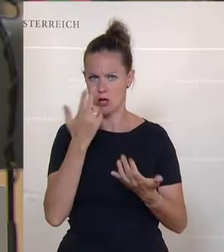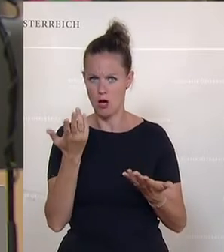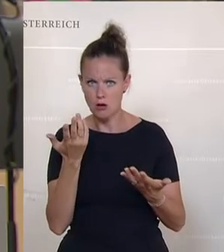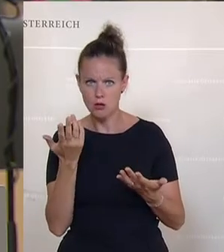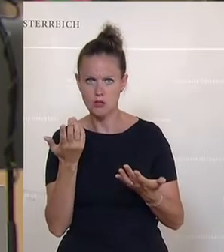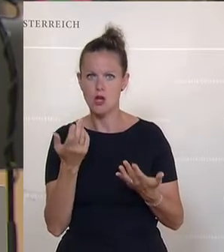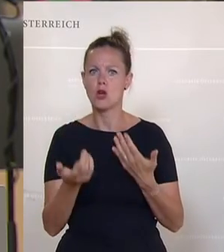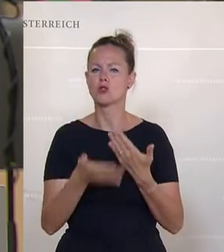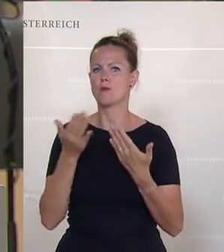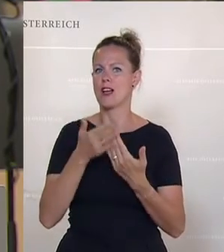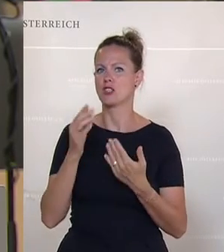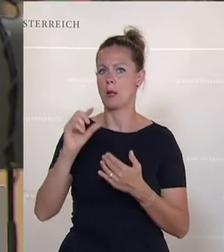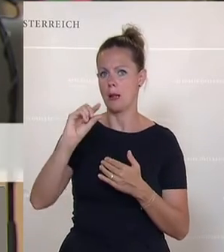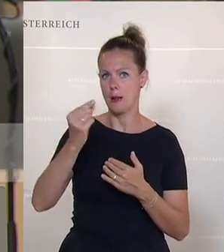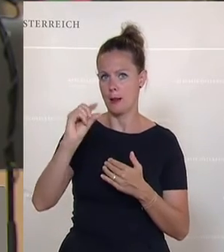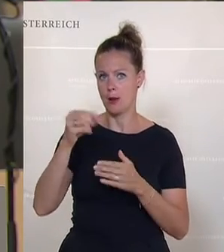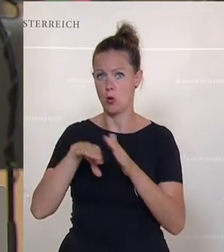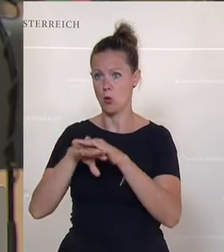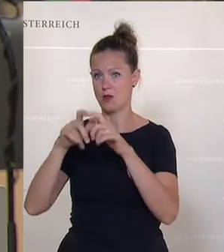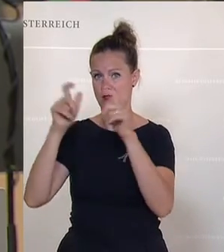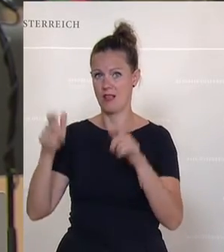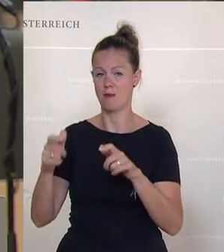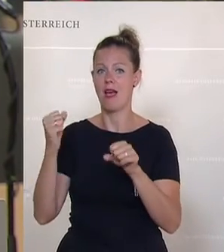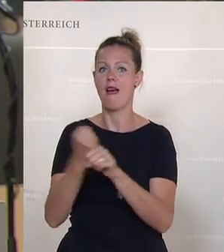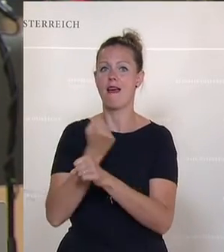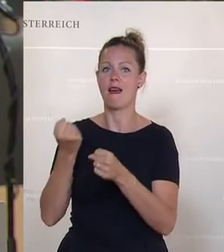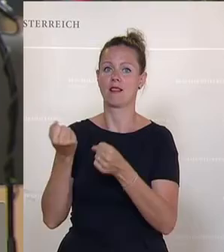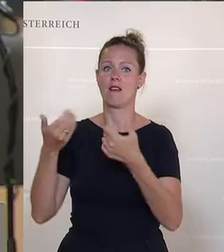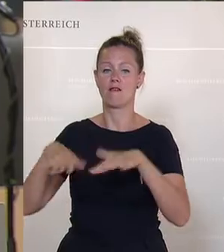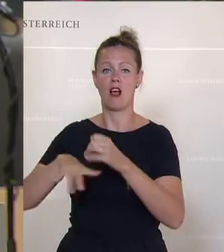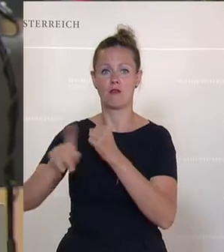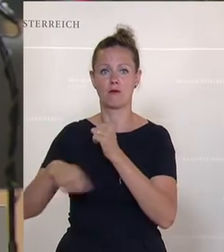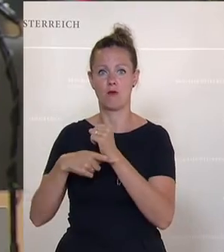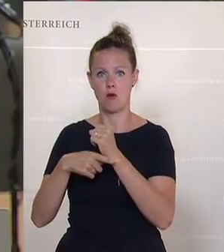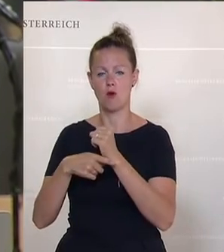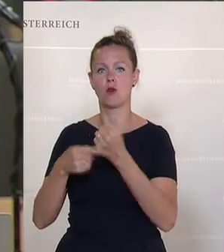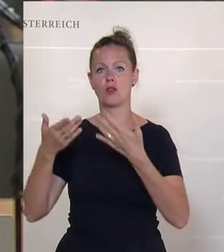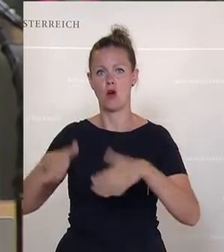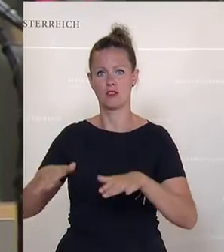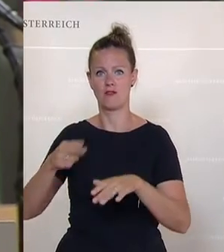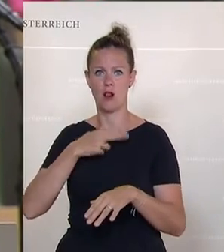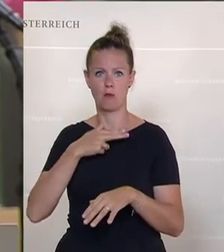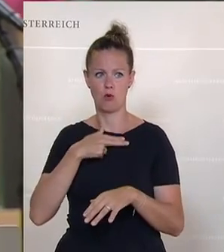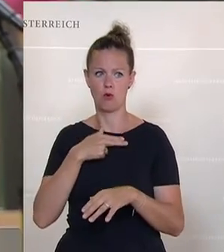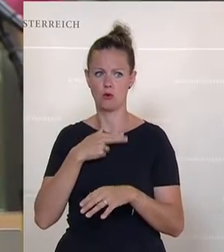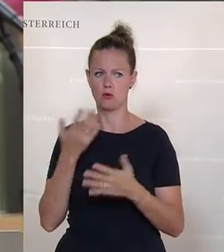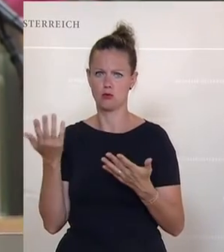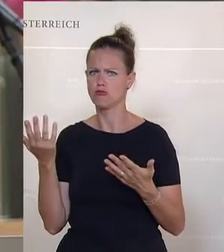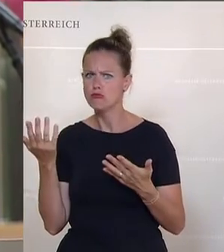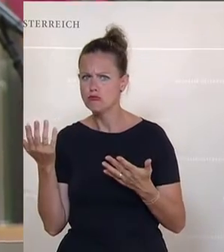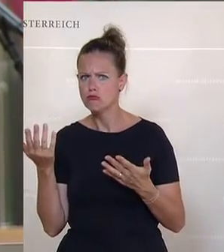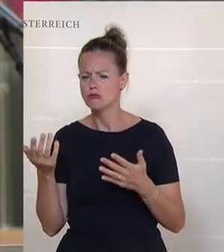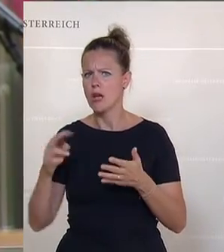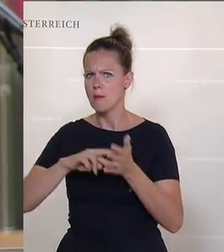kleine Unternehmen, kleinste Unternehmen profitieren vom Härtefallfonds, vom Ausfallbonus. Der läuft jetzt, also ist